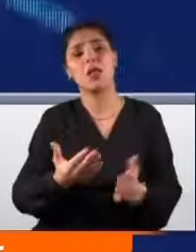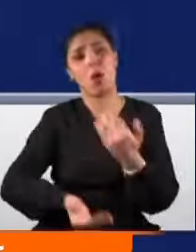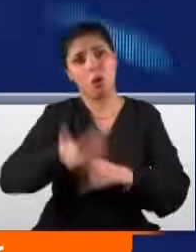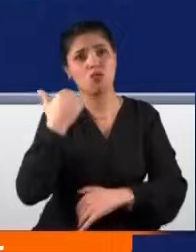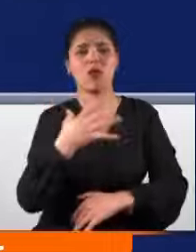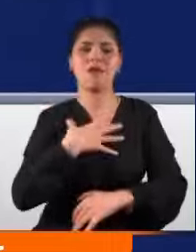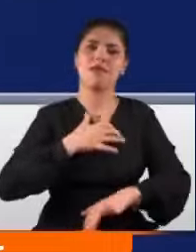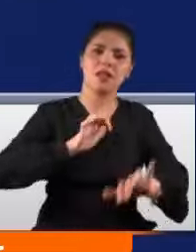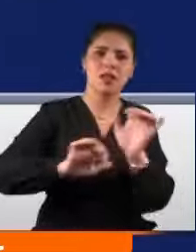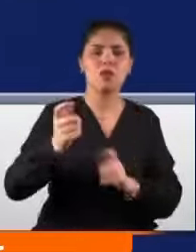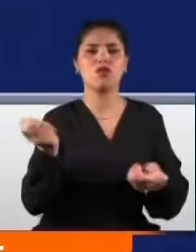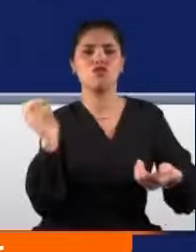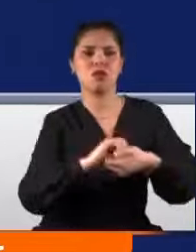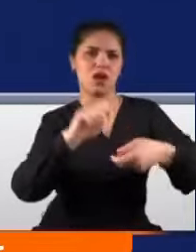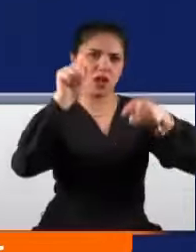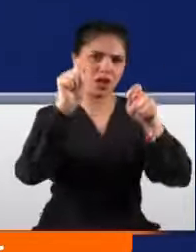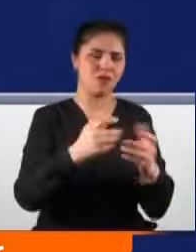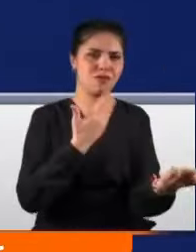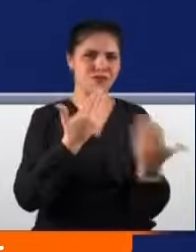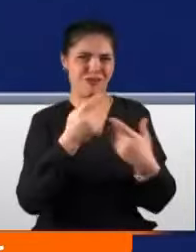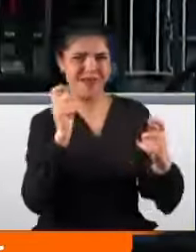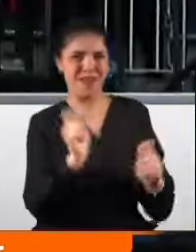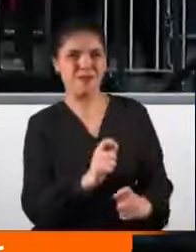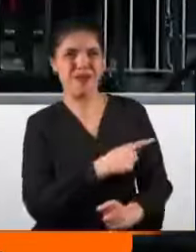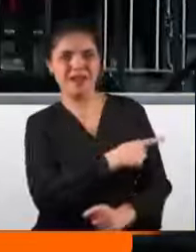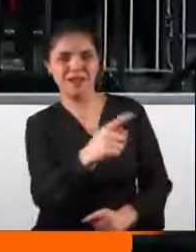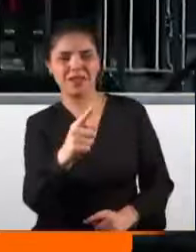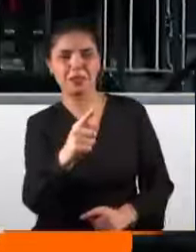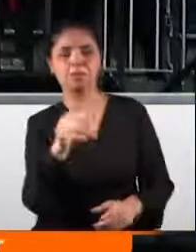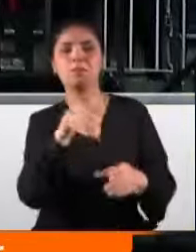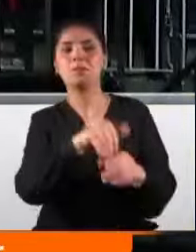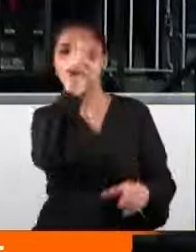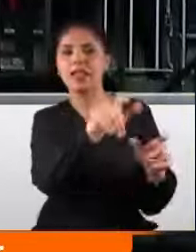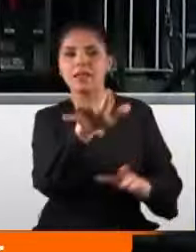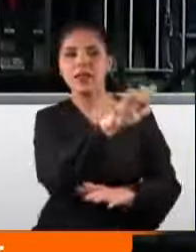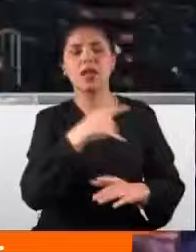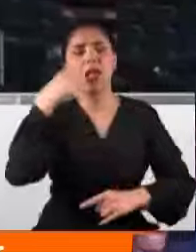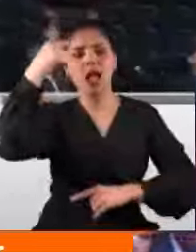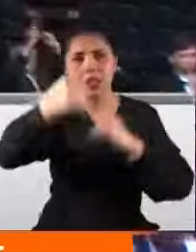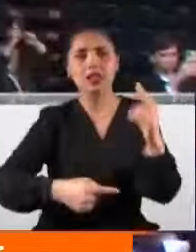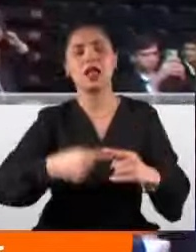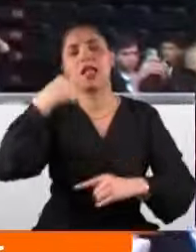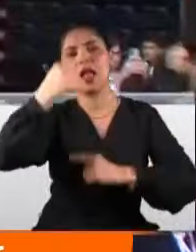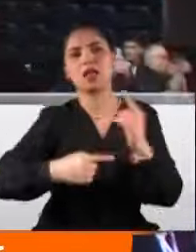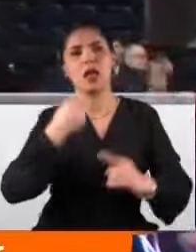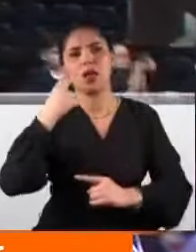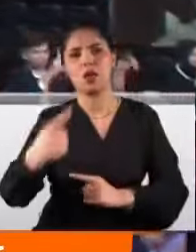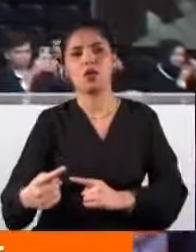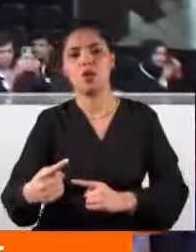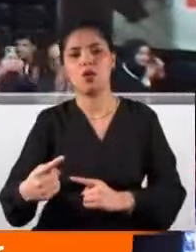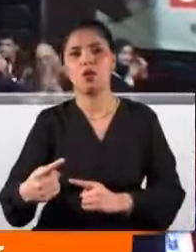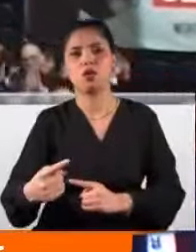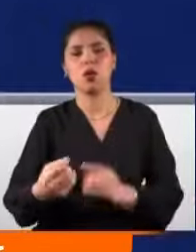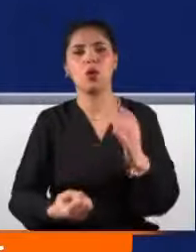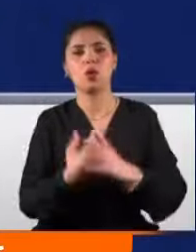işbirliği yapar, muhabbet beslerlerdi. Milletvekilleri her yıl döneminde kurulduğu köyü